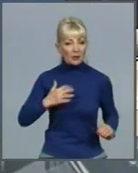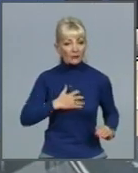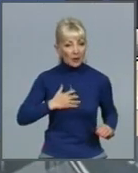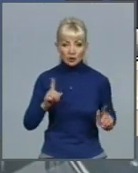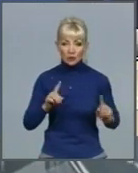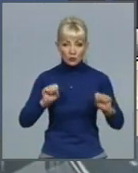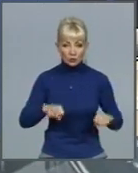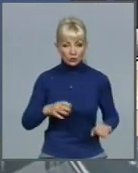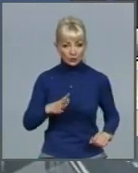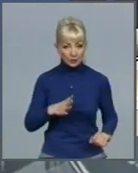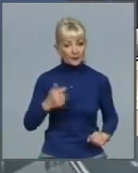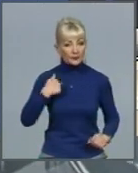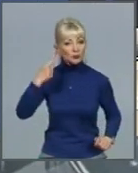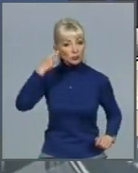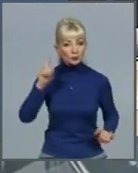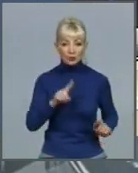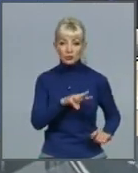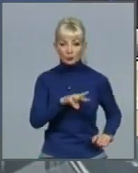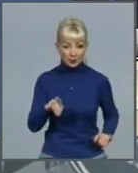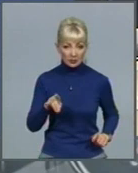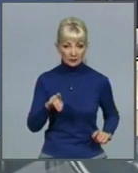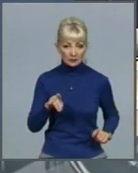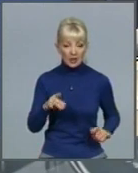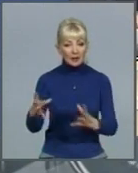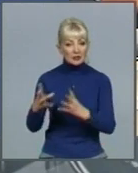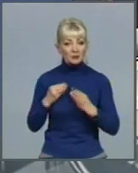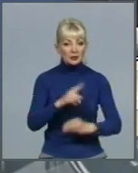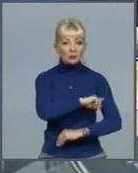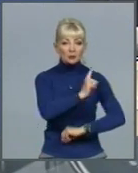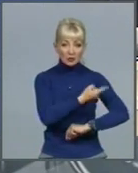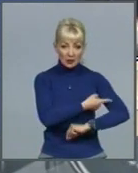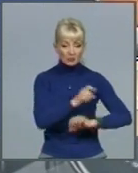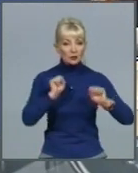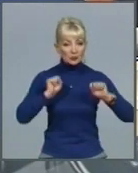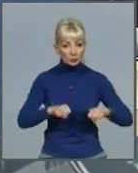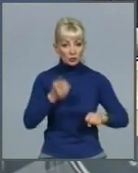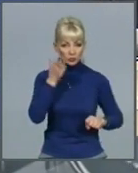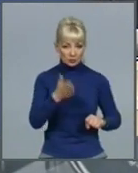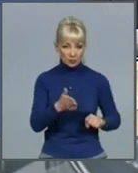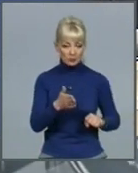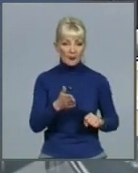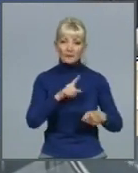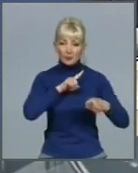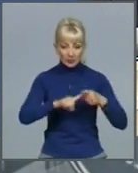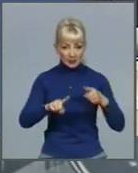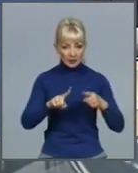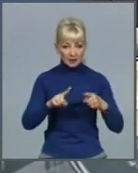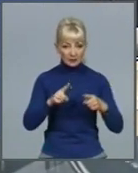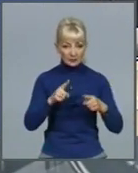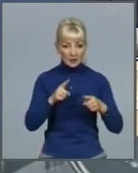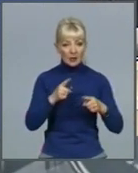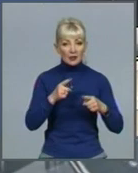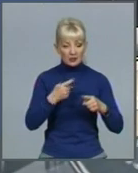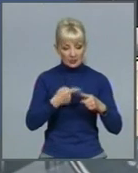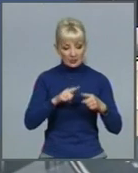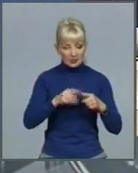Я думаю, що ми спільними зусиллями в змозі будемо достатньо швидко наростити цей показник і